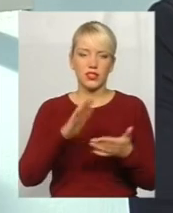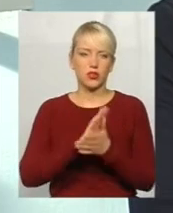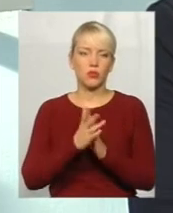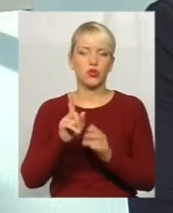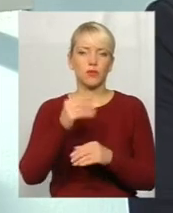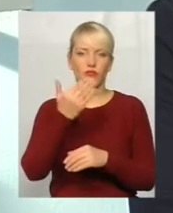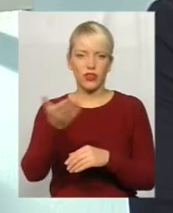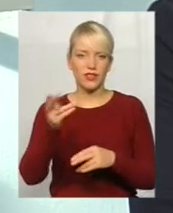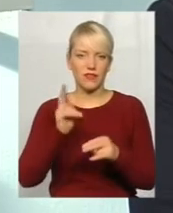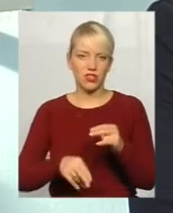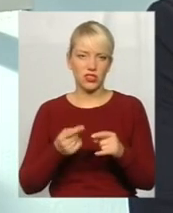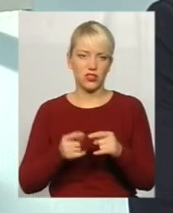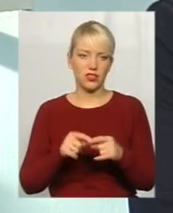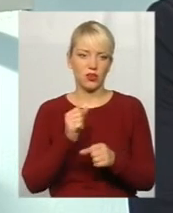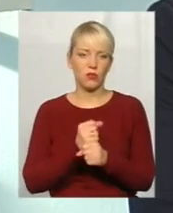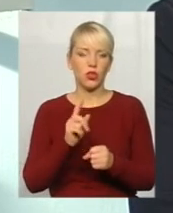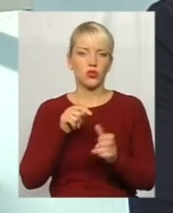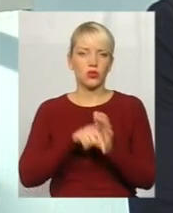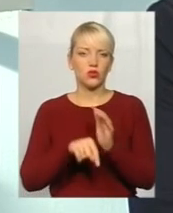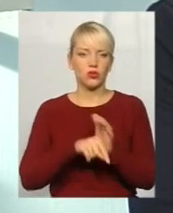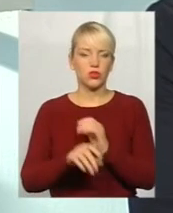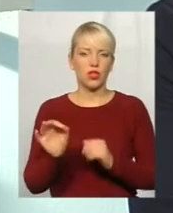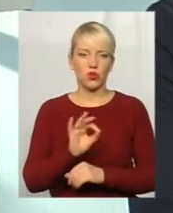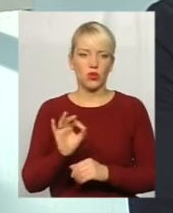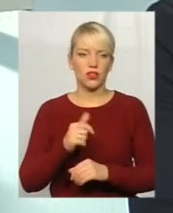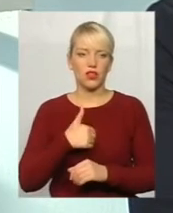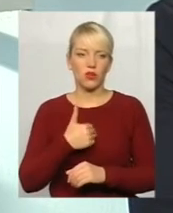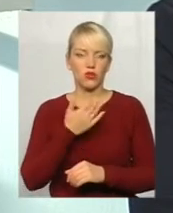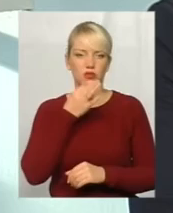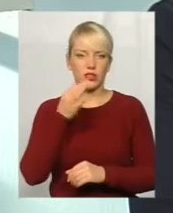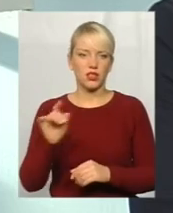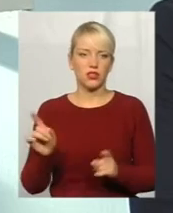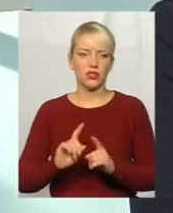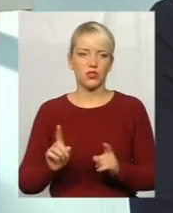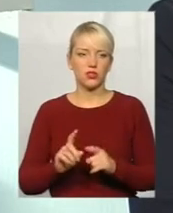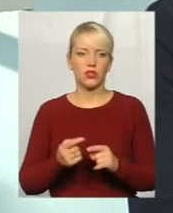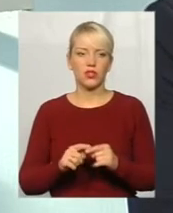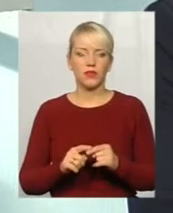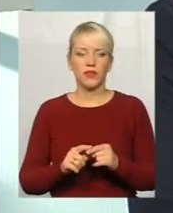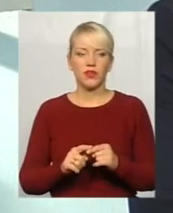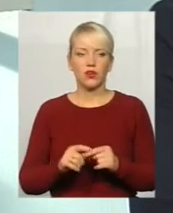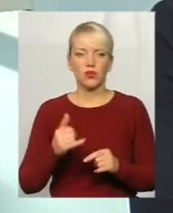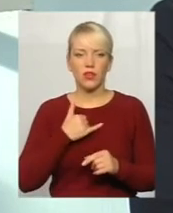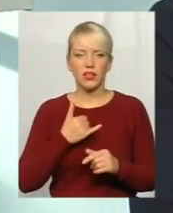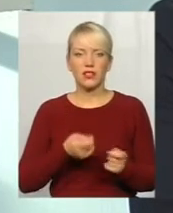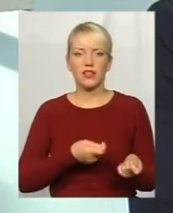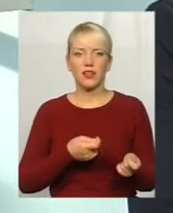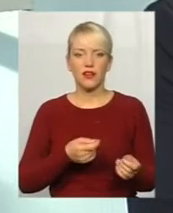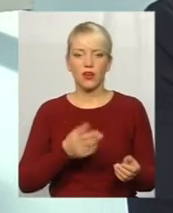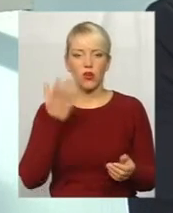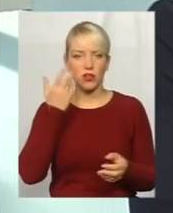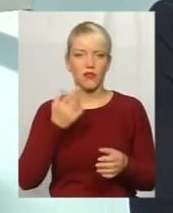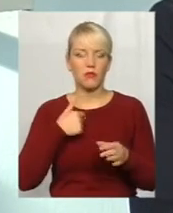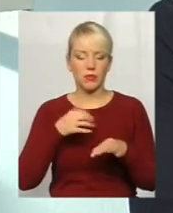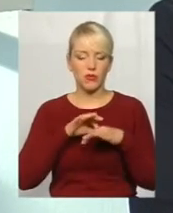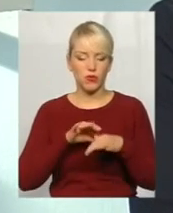ці роботи. Що стосується туалета, то я хочу сказати, що коли ми проводимо заходи, в нас вивозиться біотиалет,